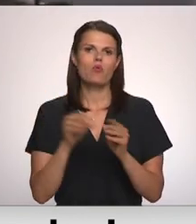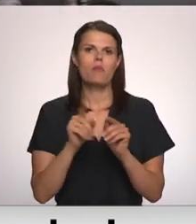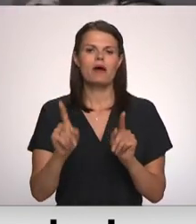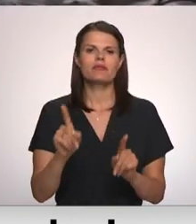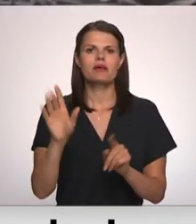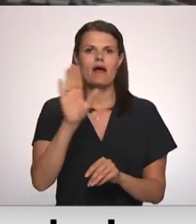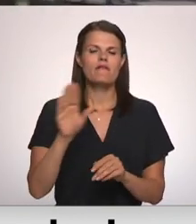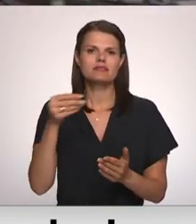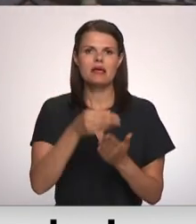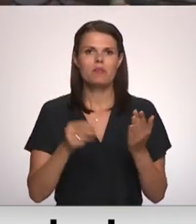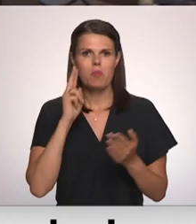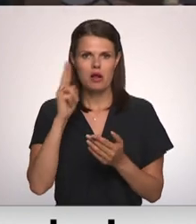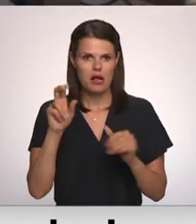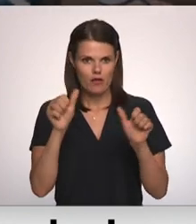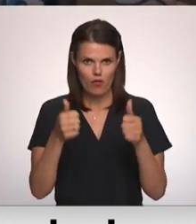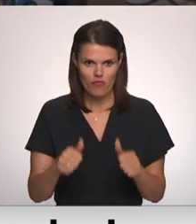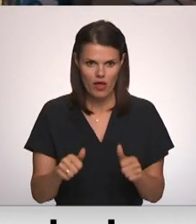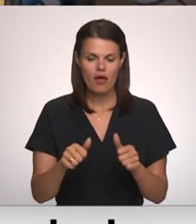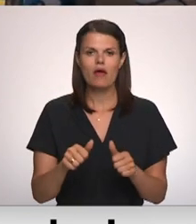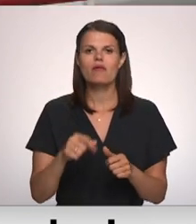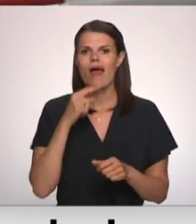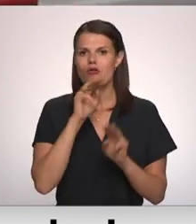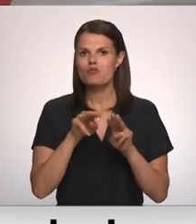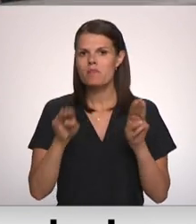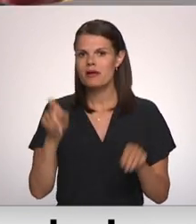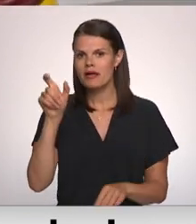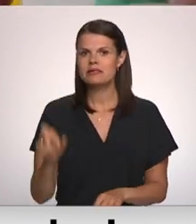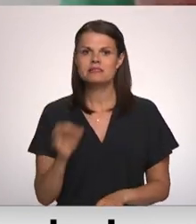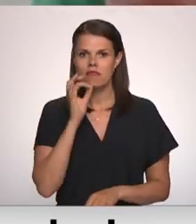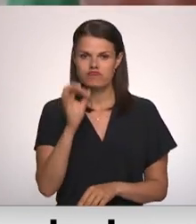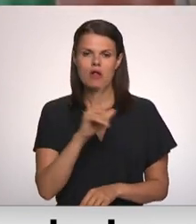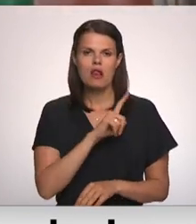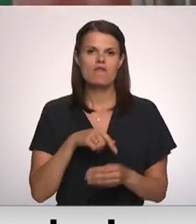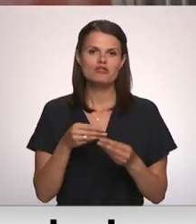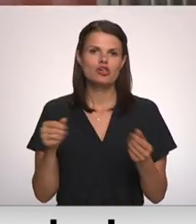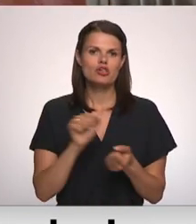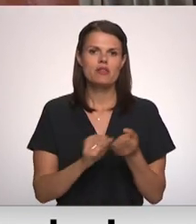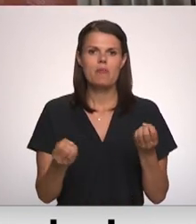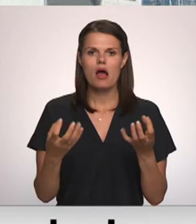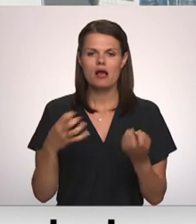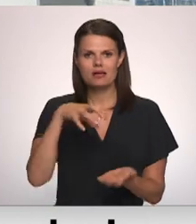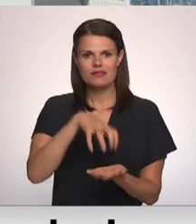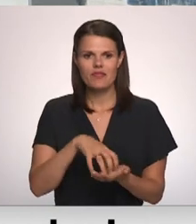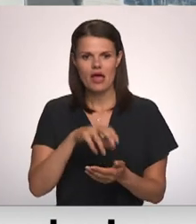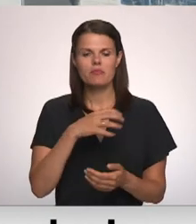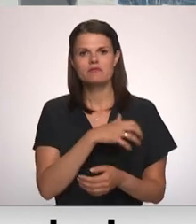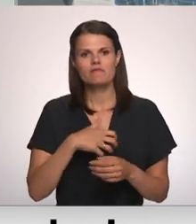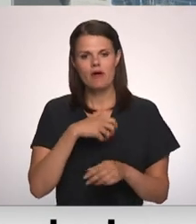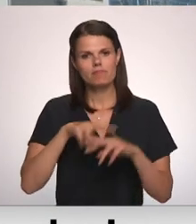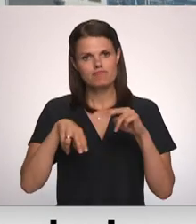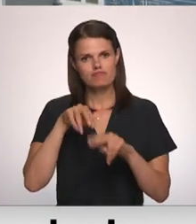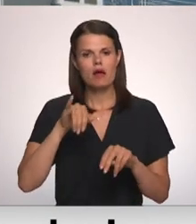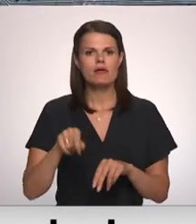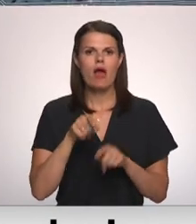iepirkumu garantiju veidā. Indriksona gan iepriekš paudusa, ka Latvijās sašķirinātās dabas gāzes termināls būtu jāattīsta, ja tas